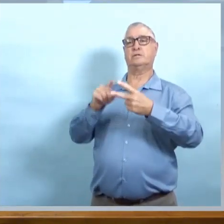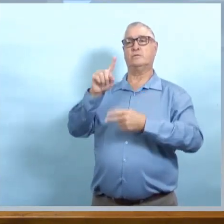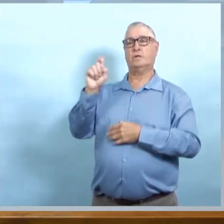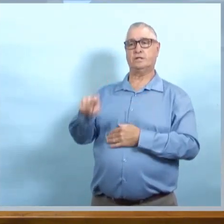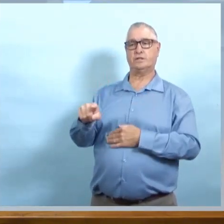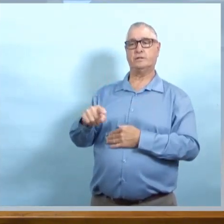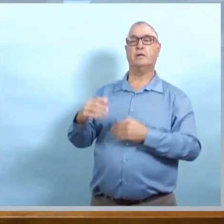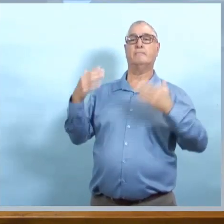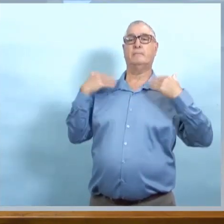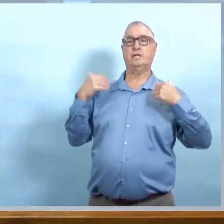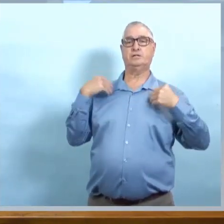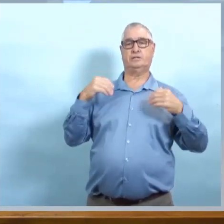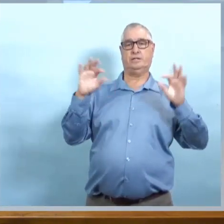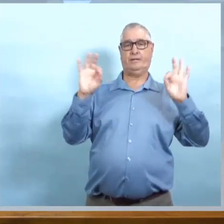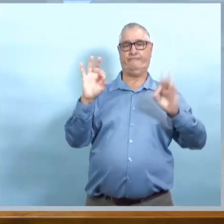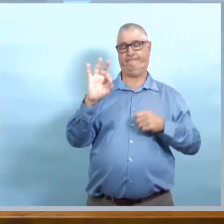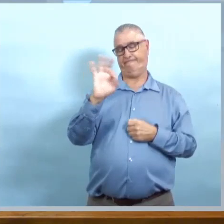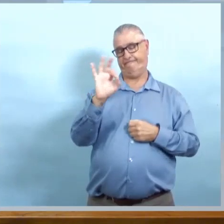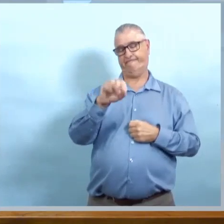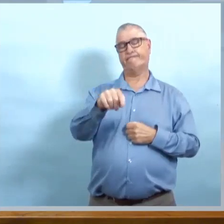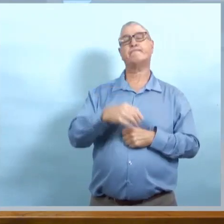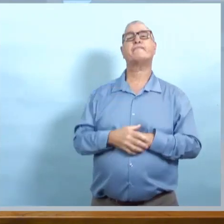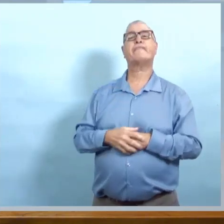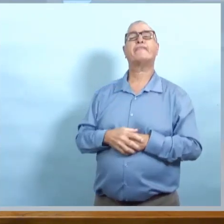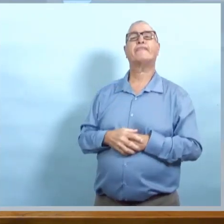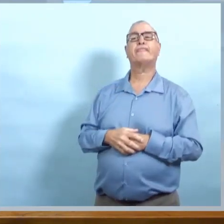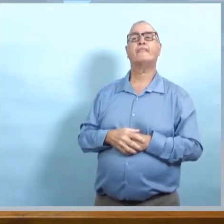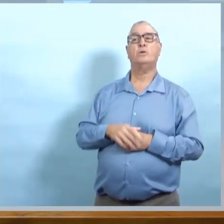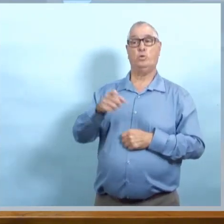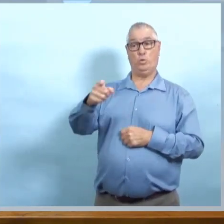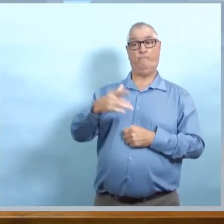et c'est pour ça que nous avons passé au niveau restreint.